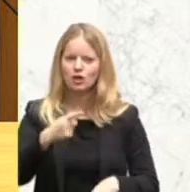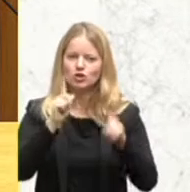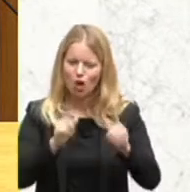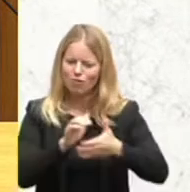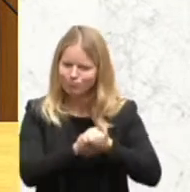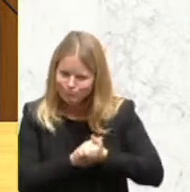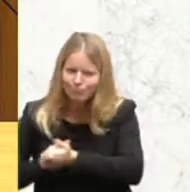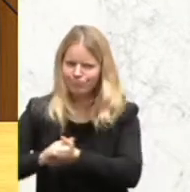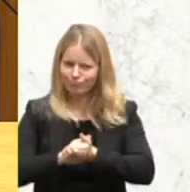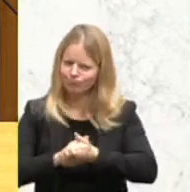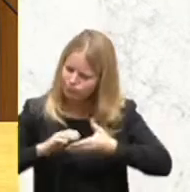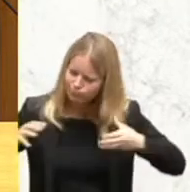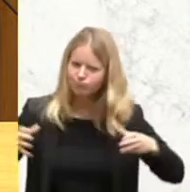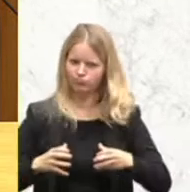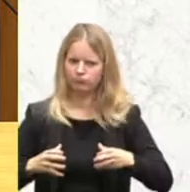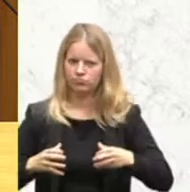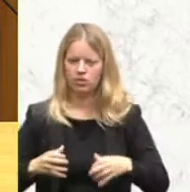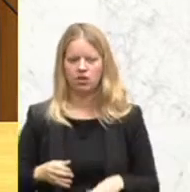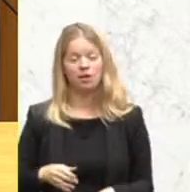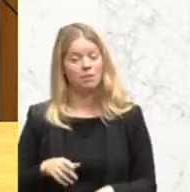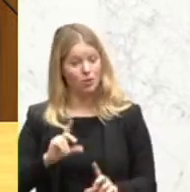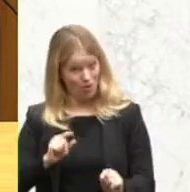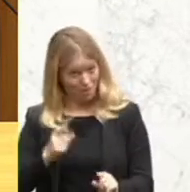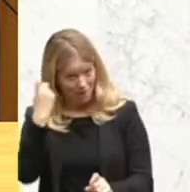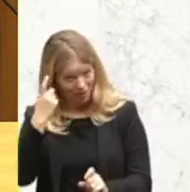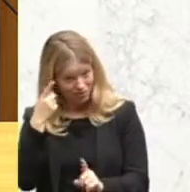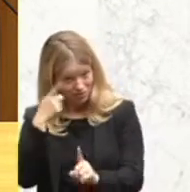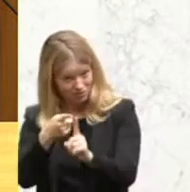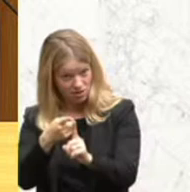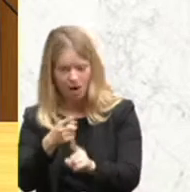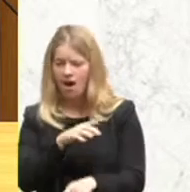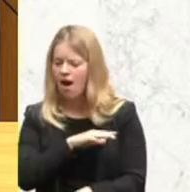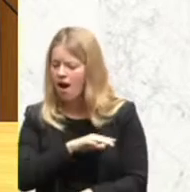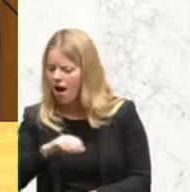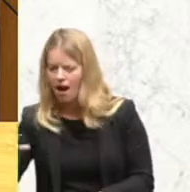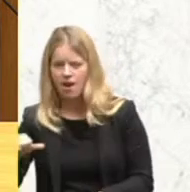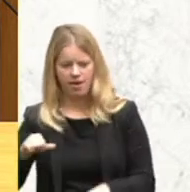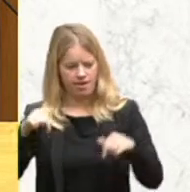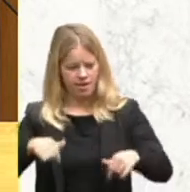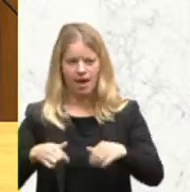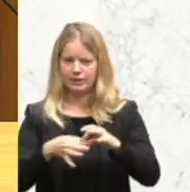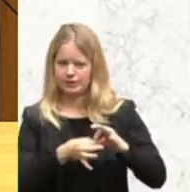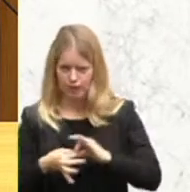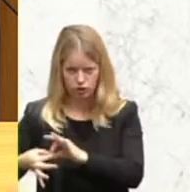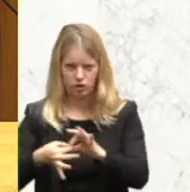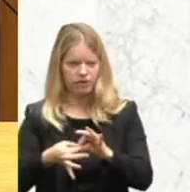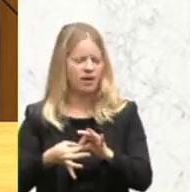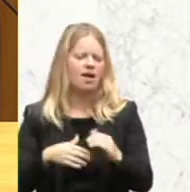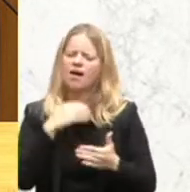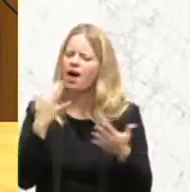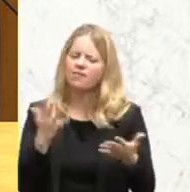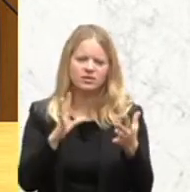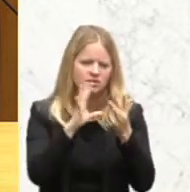Schulterschluss meint, dass alle in unserer Gesellschaft über Glaubensbekenntnisse hinweg, über